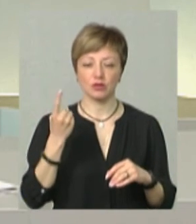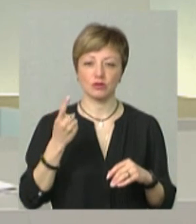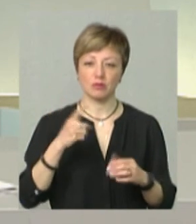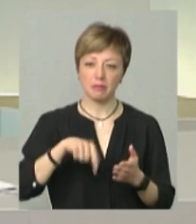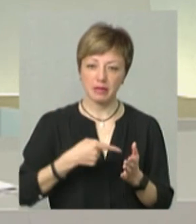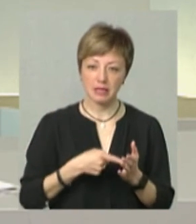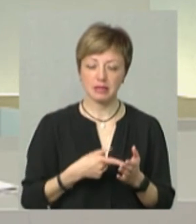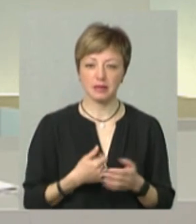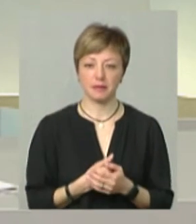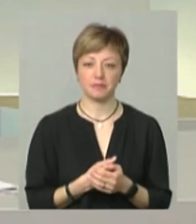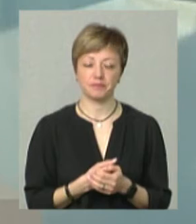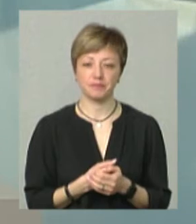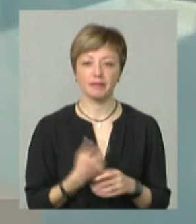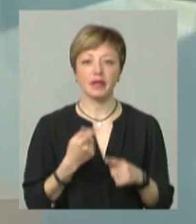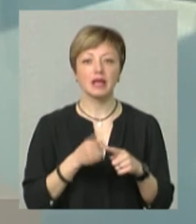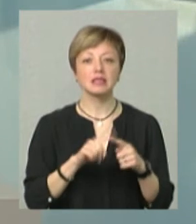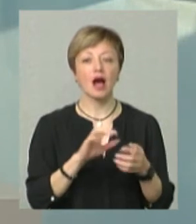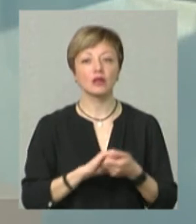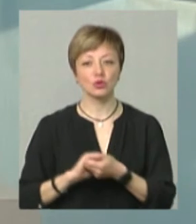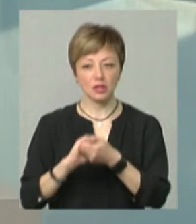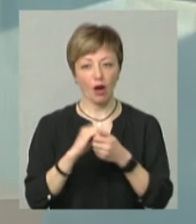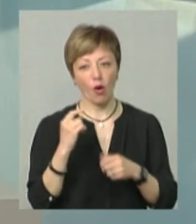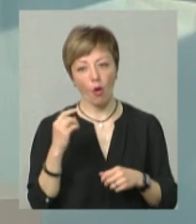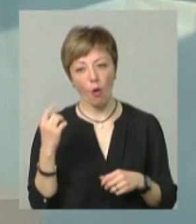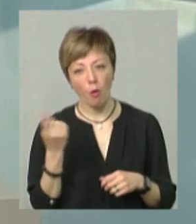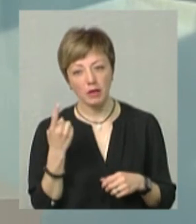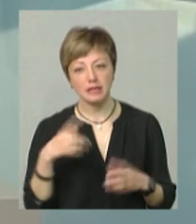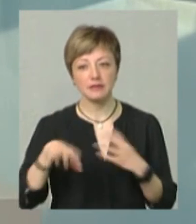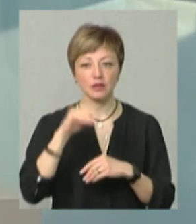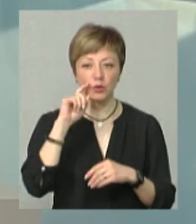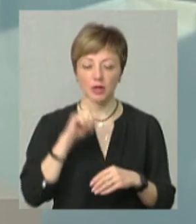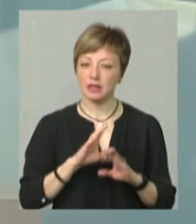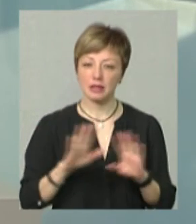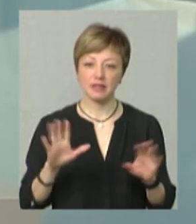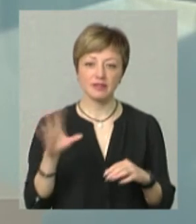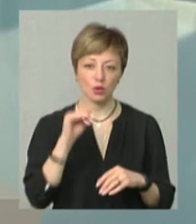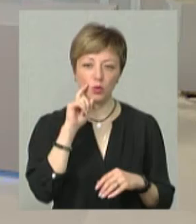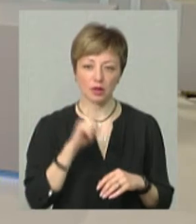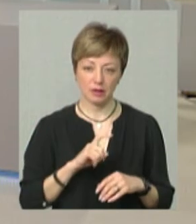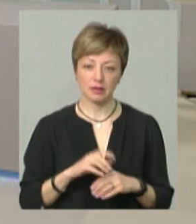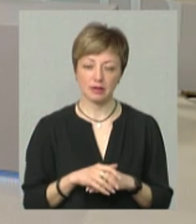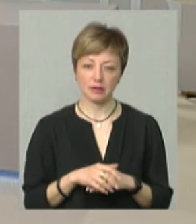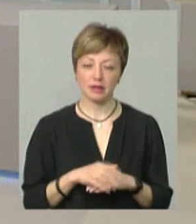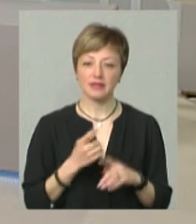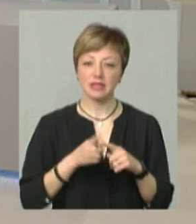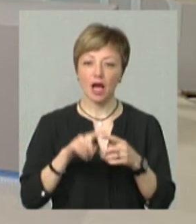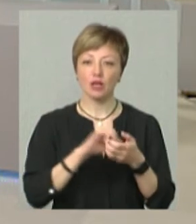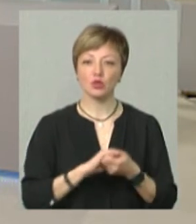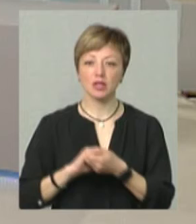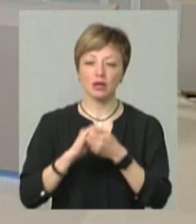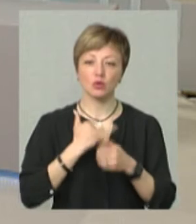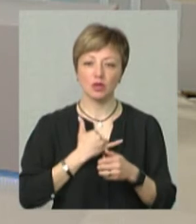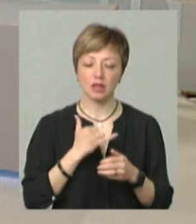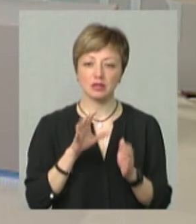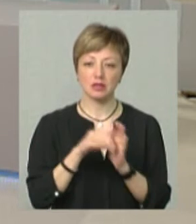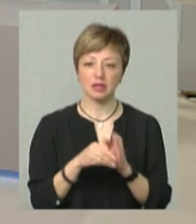безпосередньо. А ця асоціація вона обласна чи всеукраїнська? Не всіукраїнська. В цій асоціації в нас,